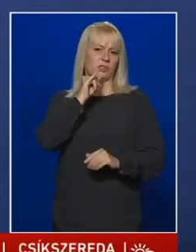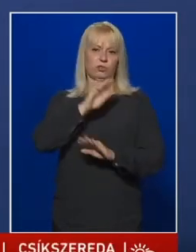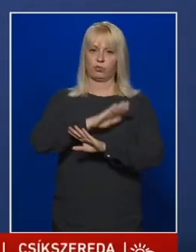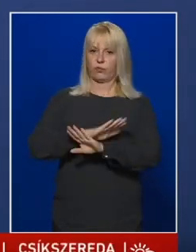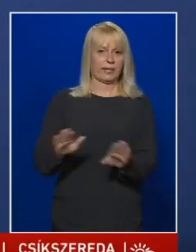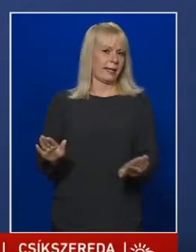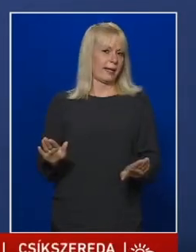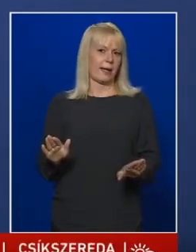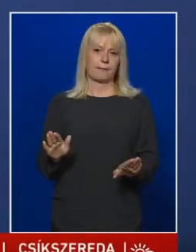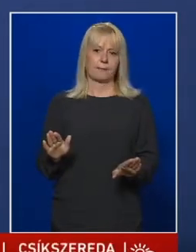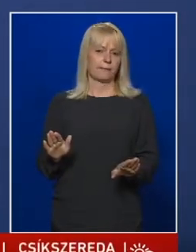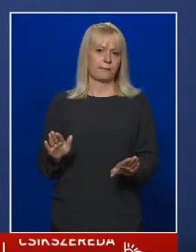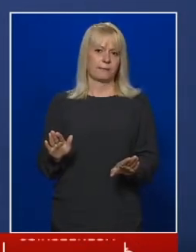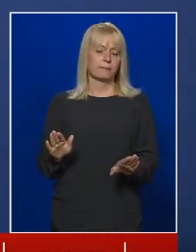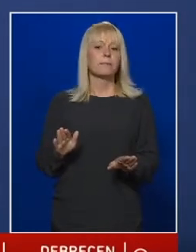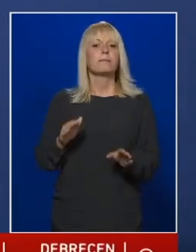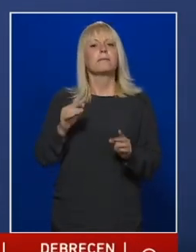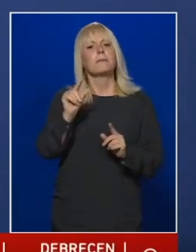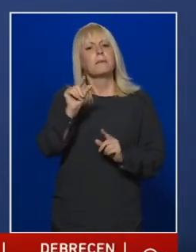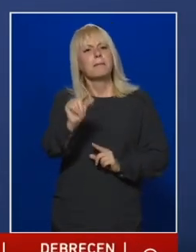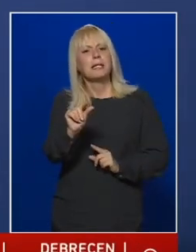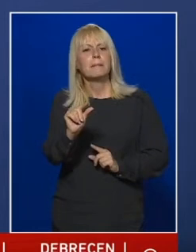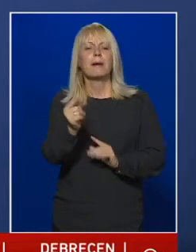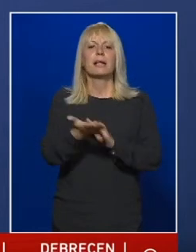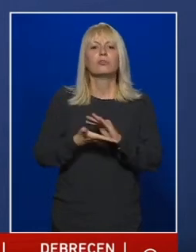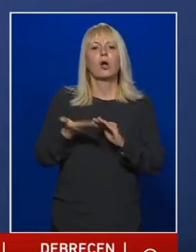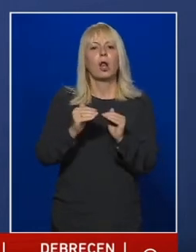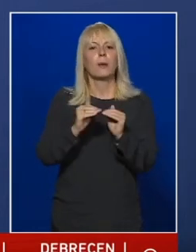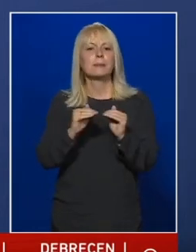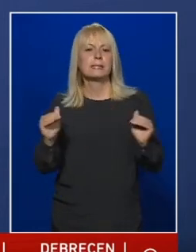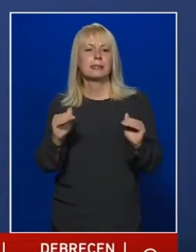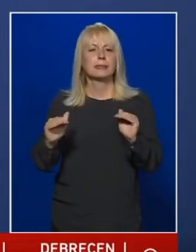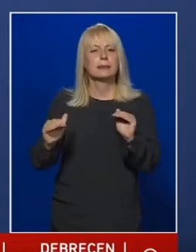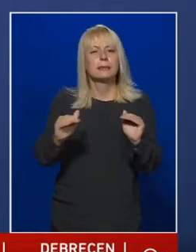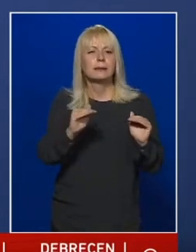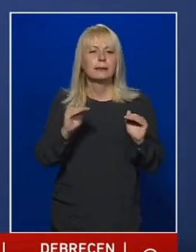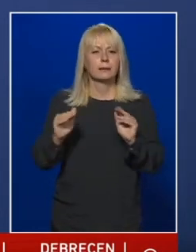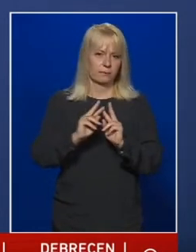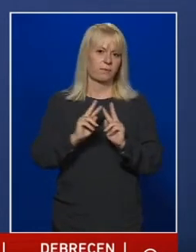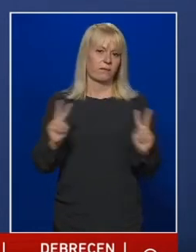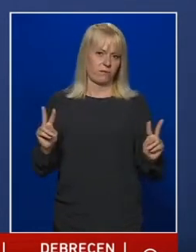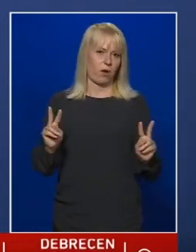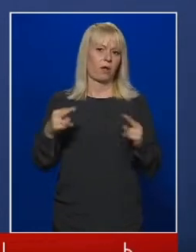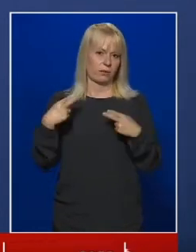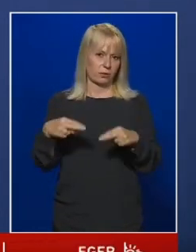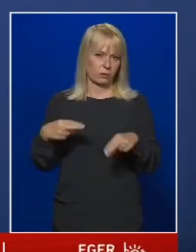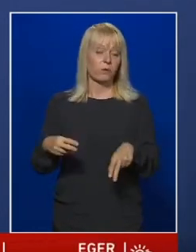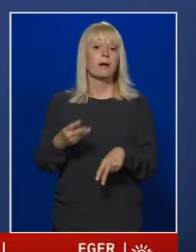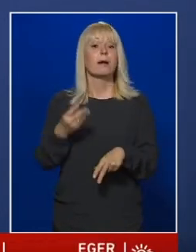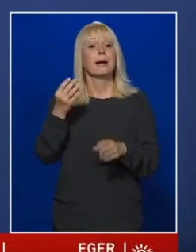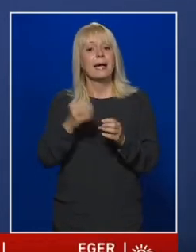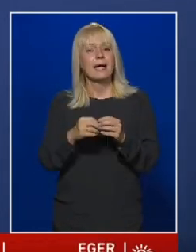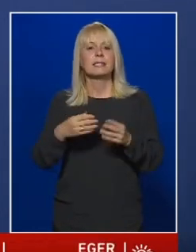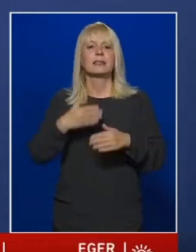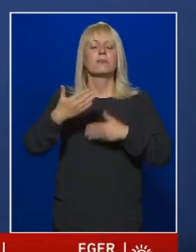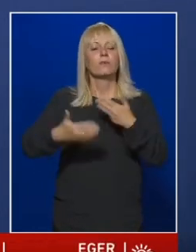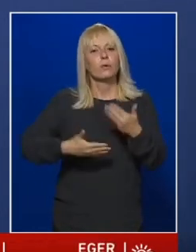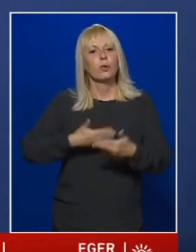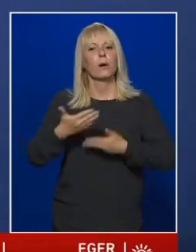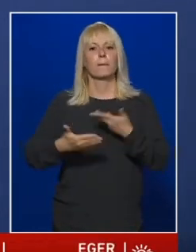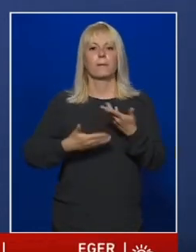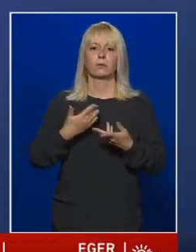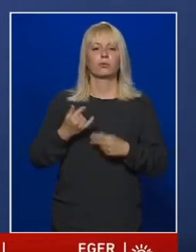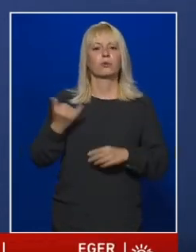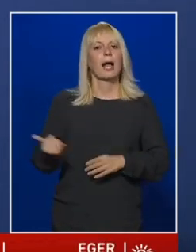véget. Minimális alapszinten láthatjuk, hogy jelen van, ezért egy folyamatos,